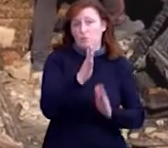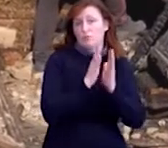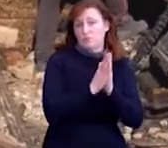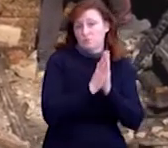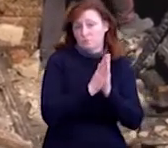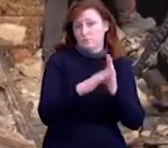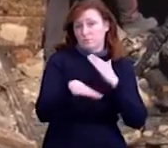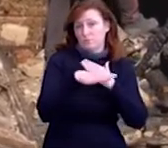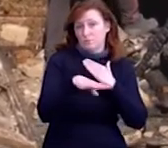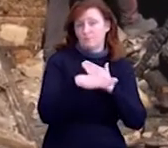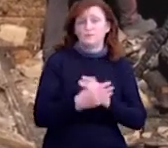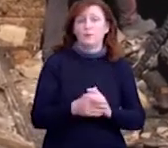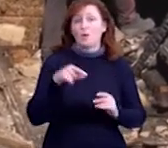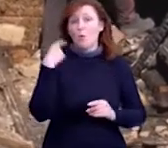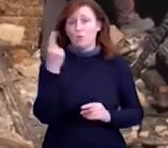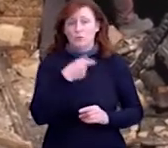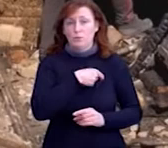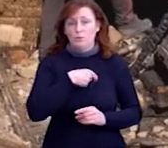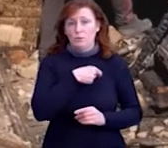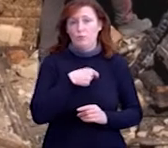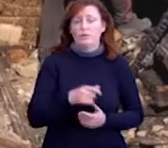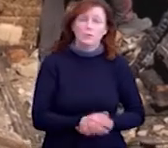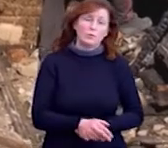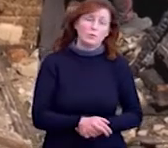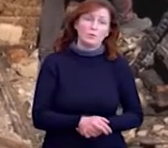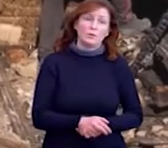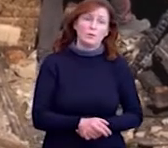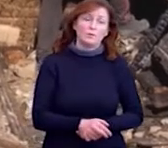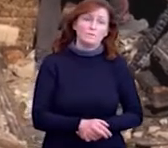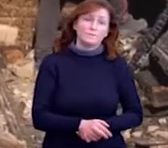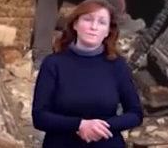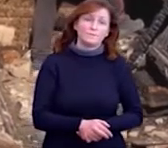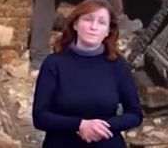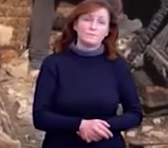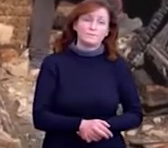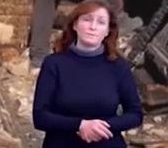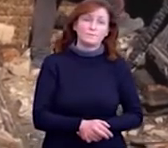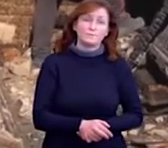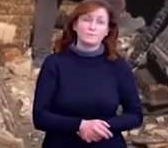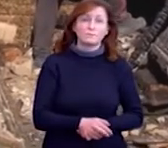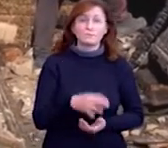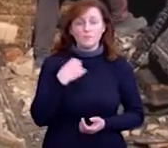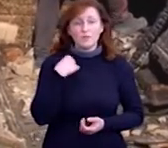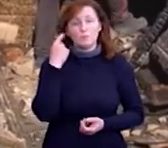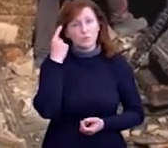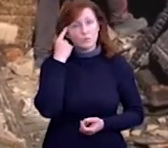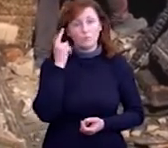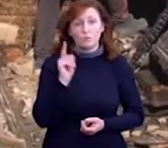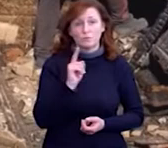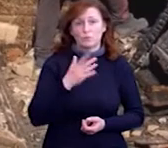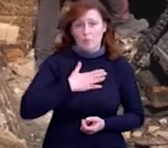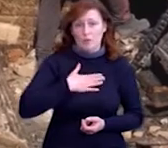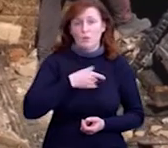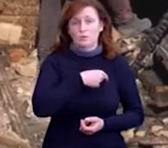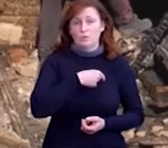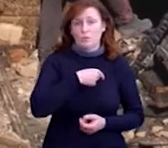завтра, і обласному депутату в райдержадміністрацію поїдемо. І так, думаємо, що нашому